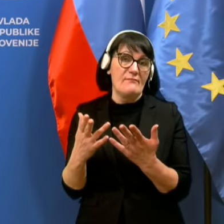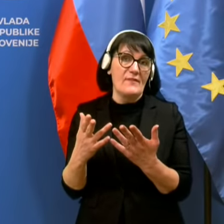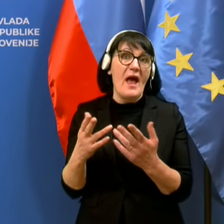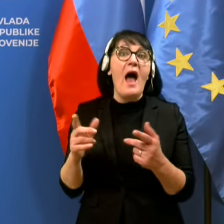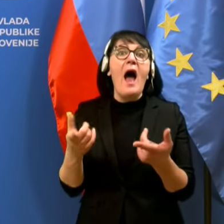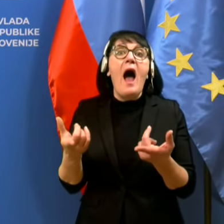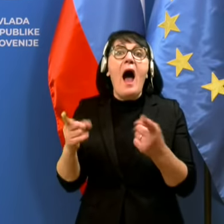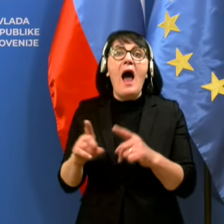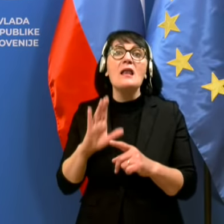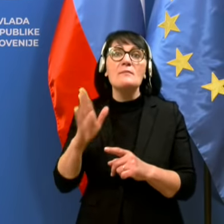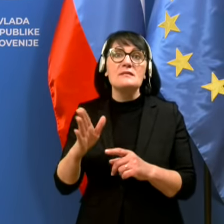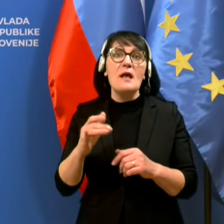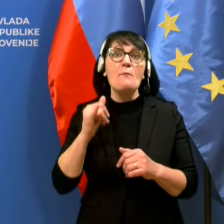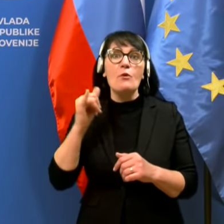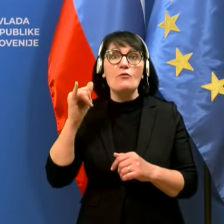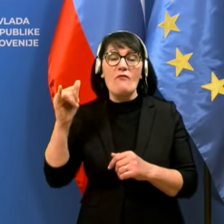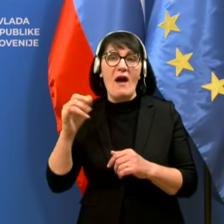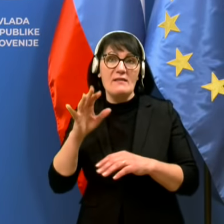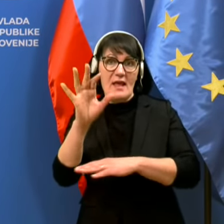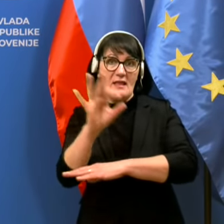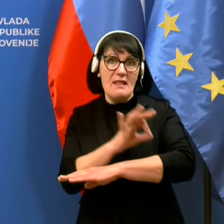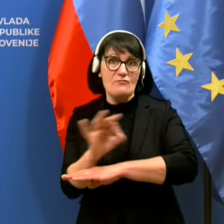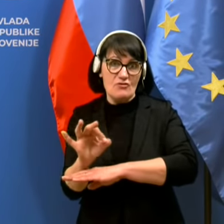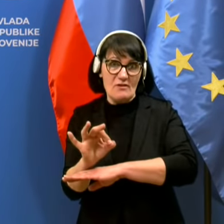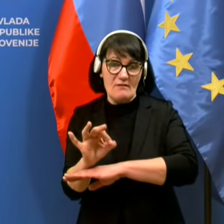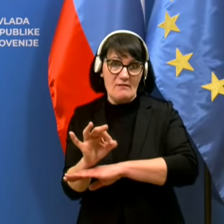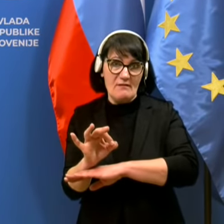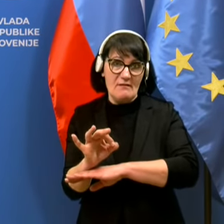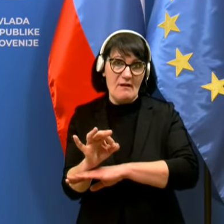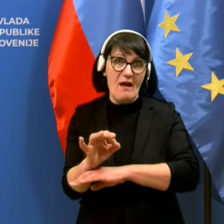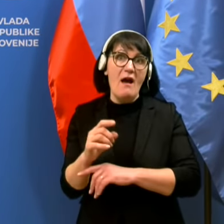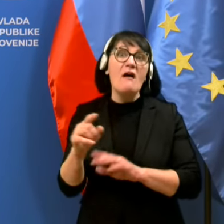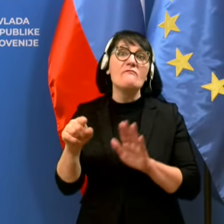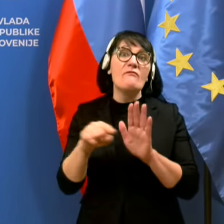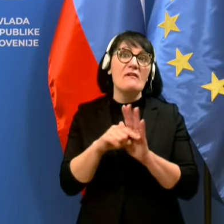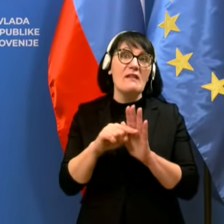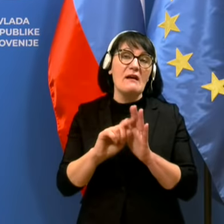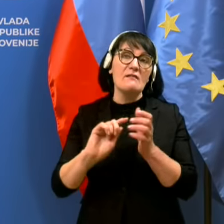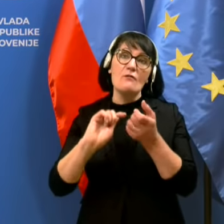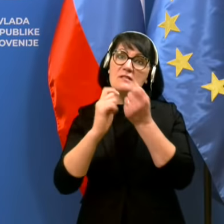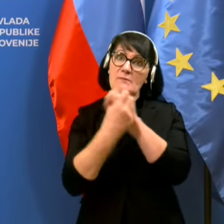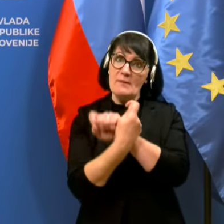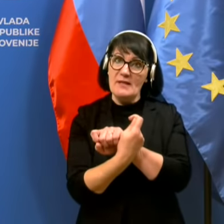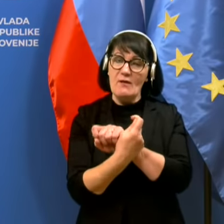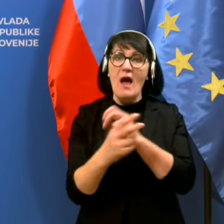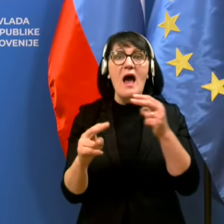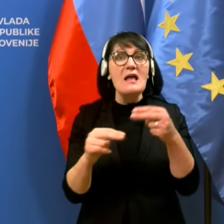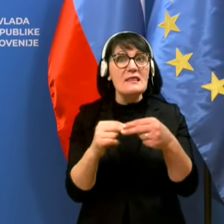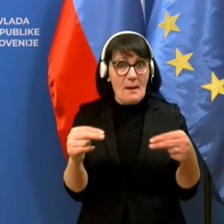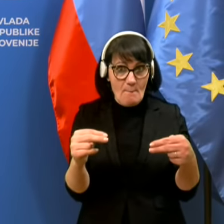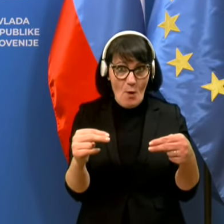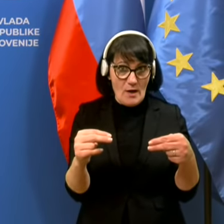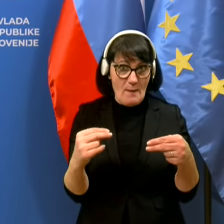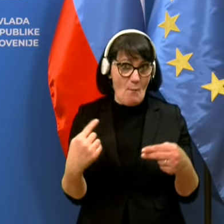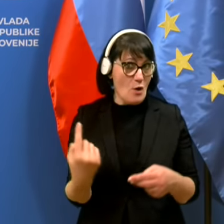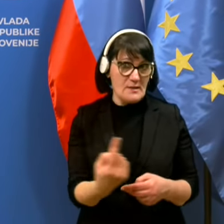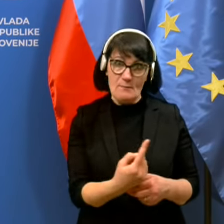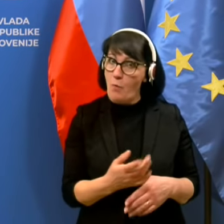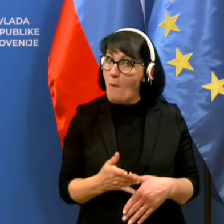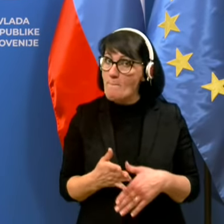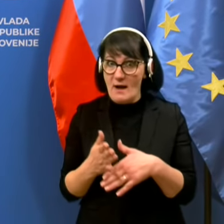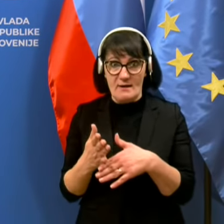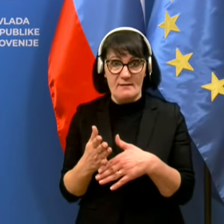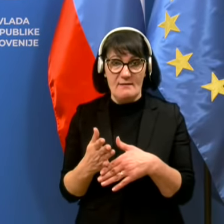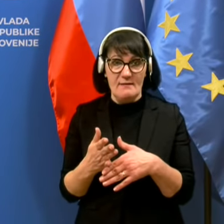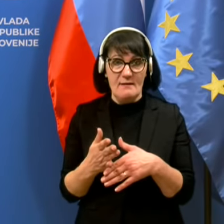ali bi se jim potovani načrt v negativno smer spremenil. Ne bomo se, zato, ker se ne moremo, ker